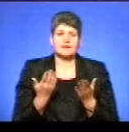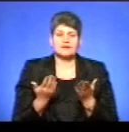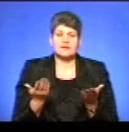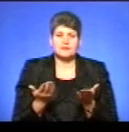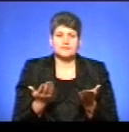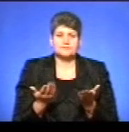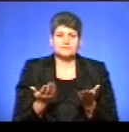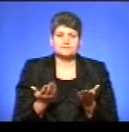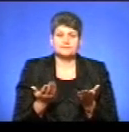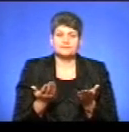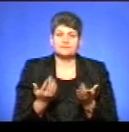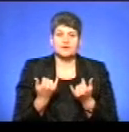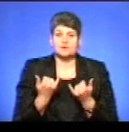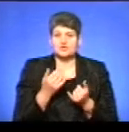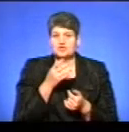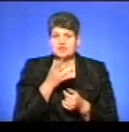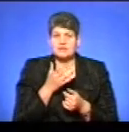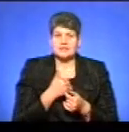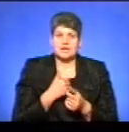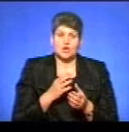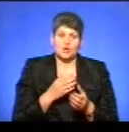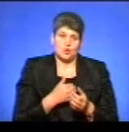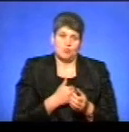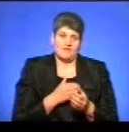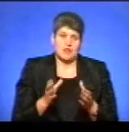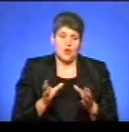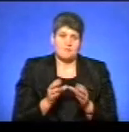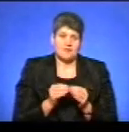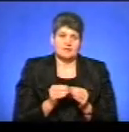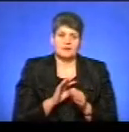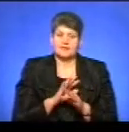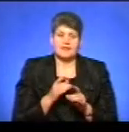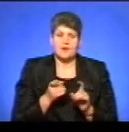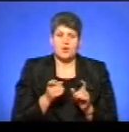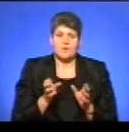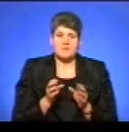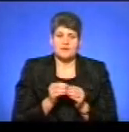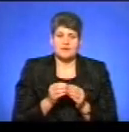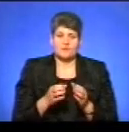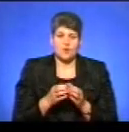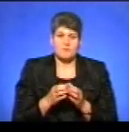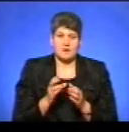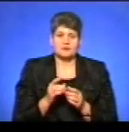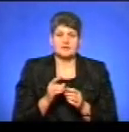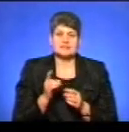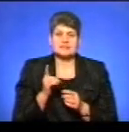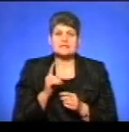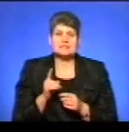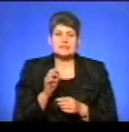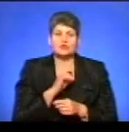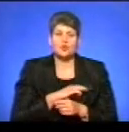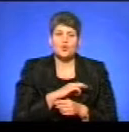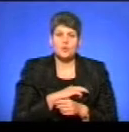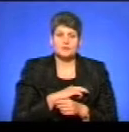на даний час у нас є добровільне об'єднання, які не об'єднані в громади, з доходами